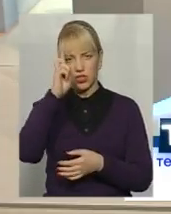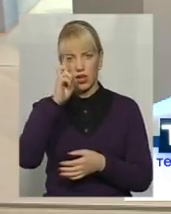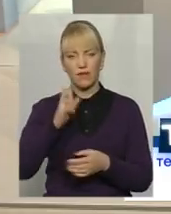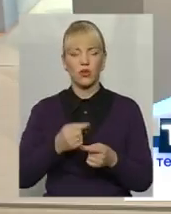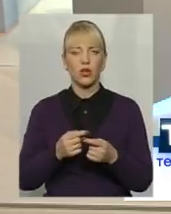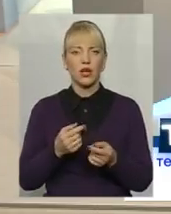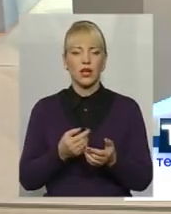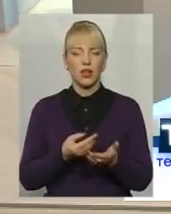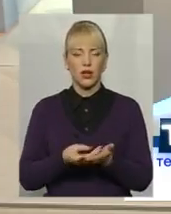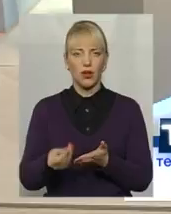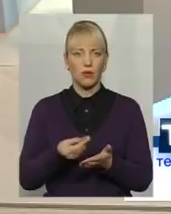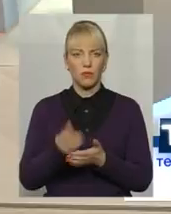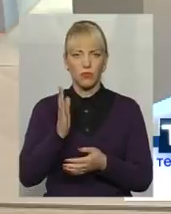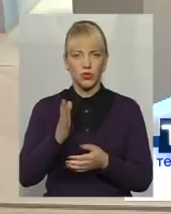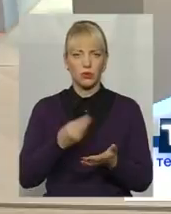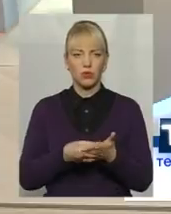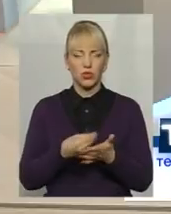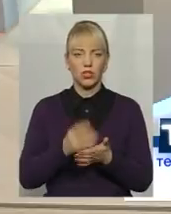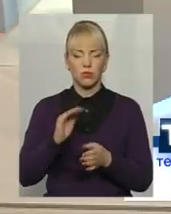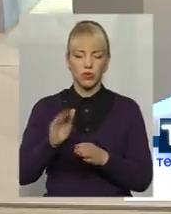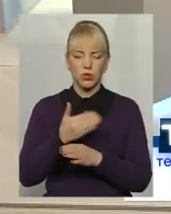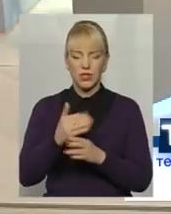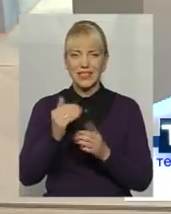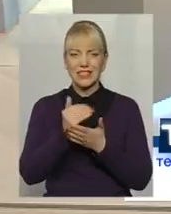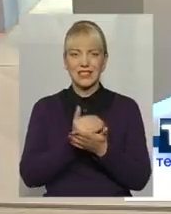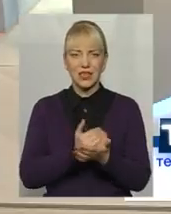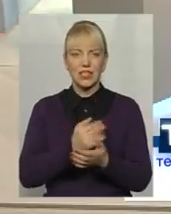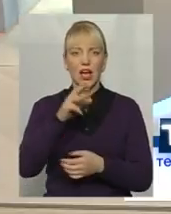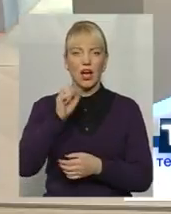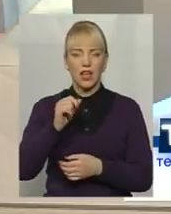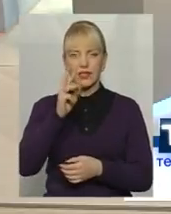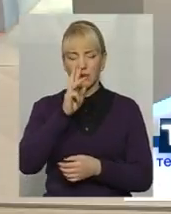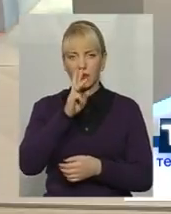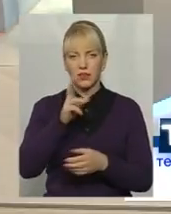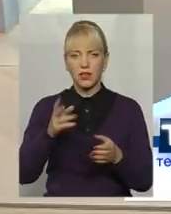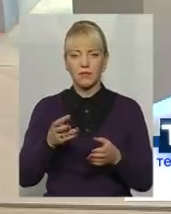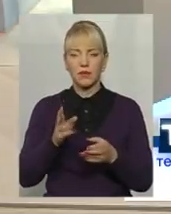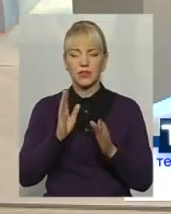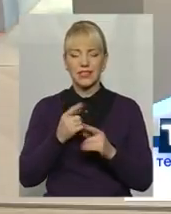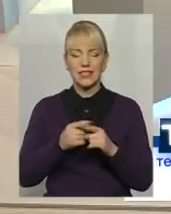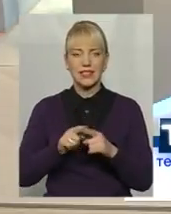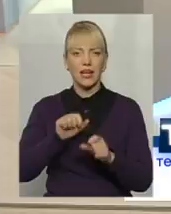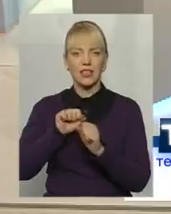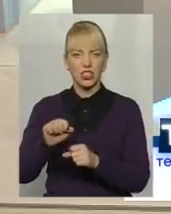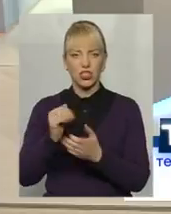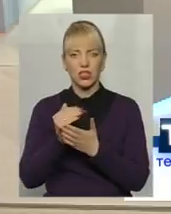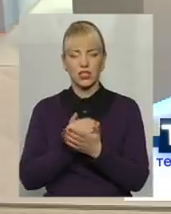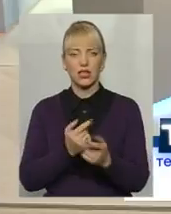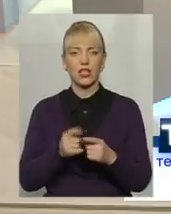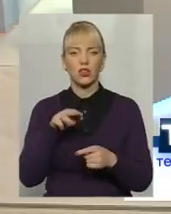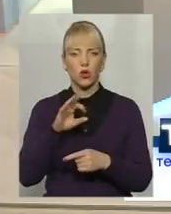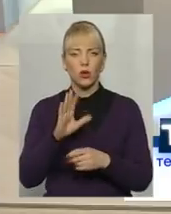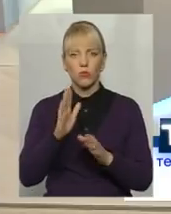місцевого бюджету, буде йти перерозподіл по певних статтях, але однозначно заробітна плата – це захищені статті, там однозначно